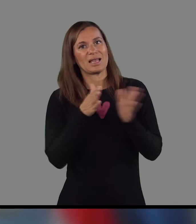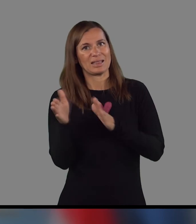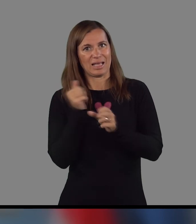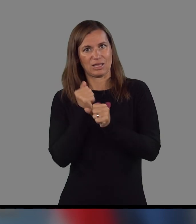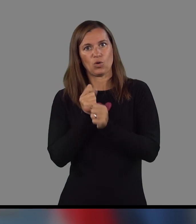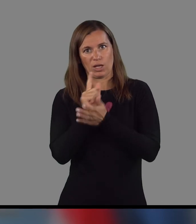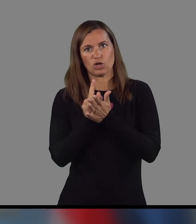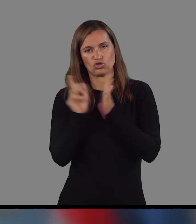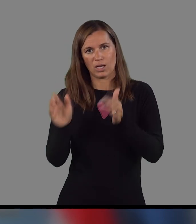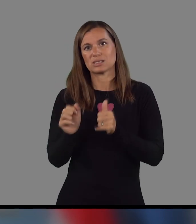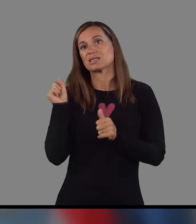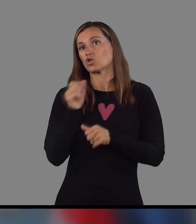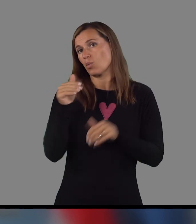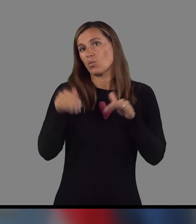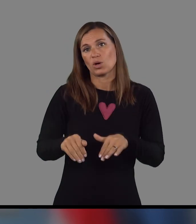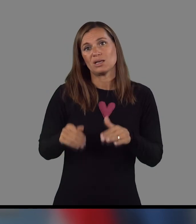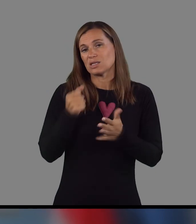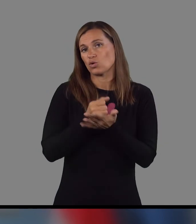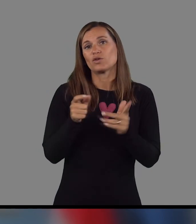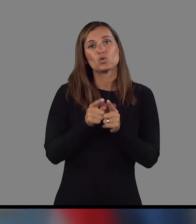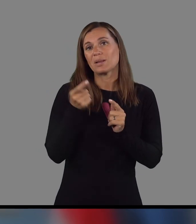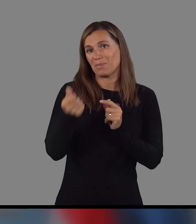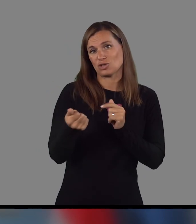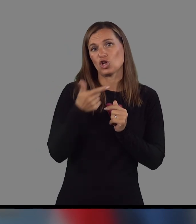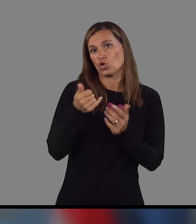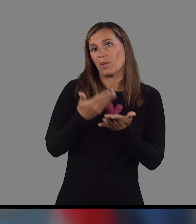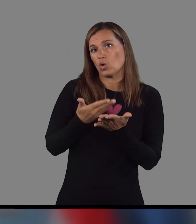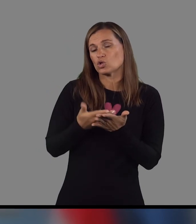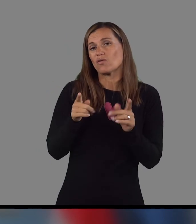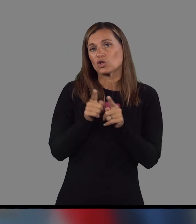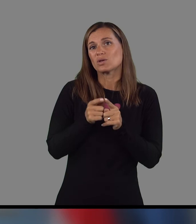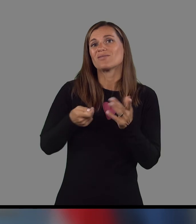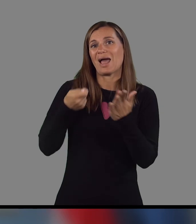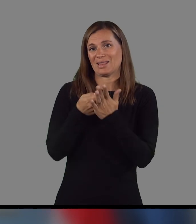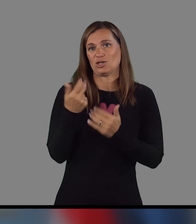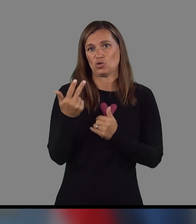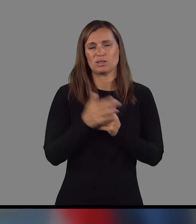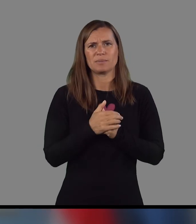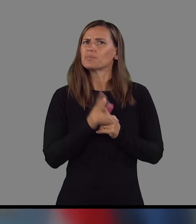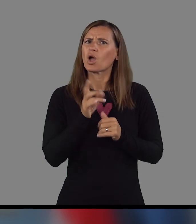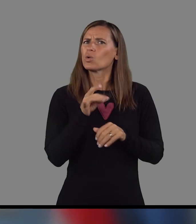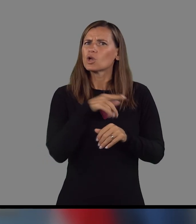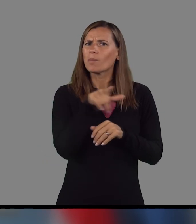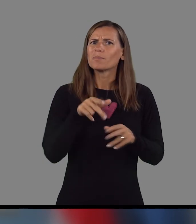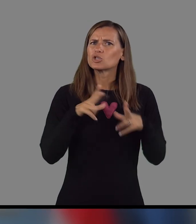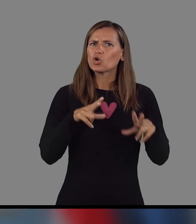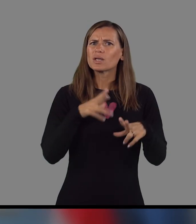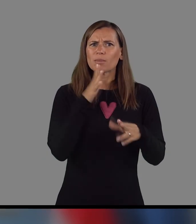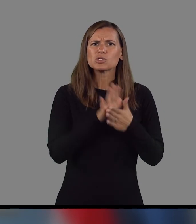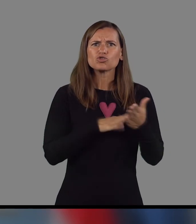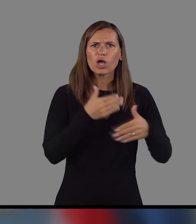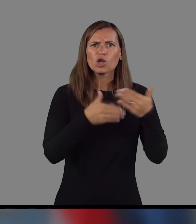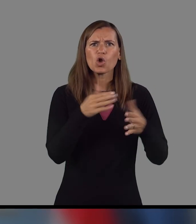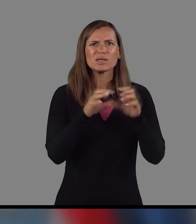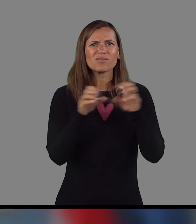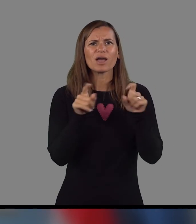izven rednega delanega časa, sveda bomo za to morali zagotoviti tudi plačilo, ki je pa pravzaprav osnova tudi v aneks 3. Kako hitro pa počakujte,